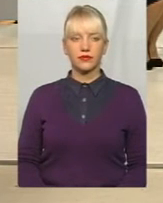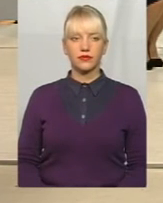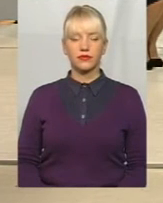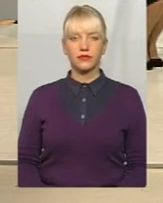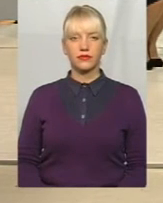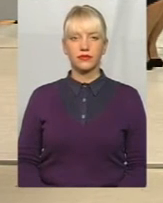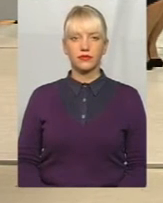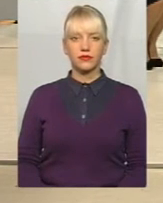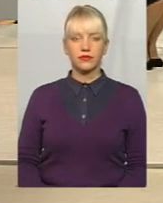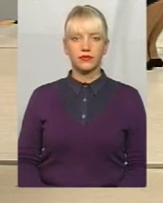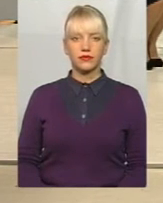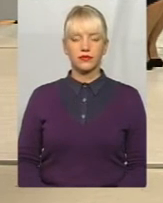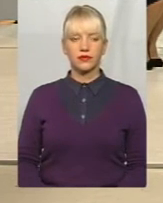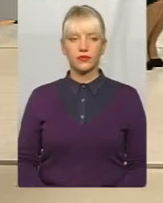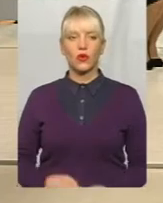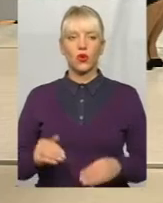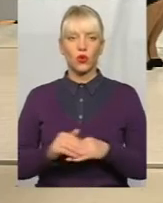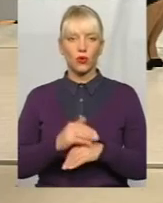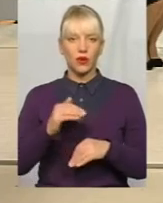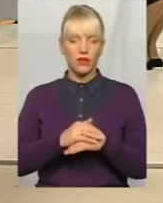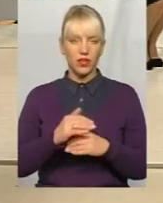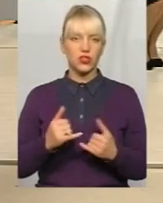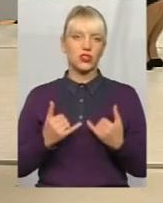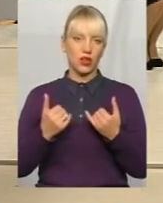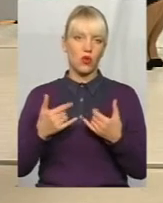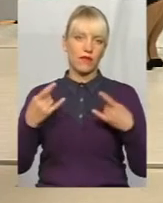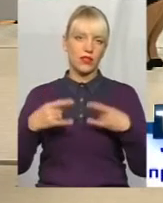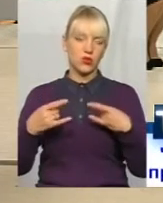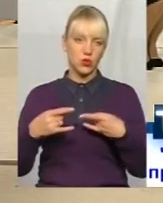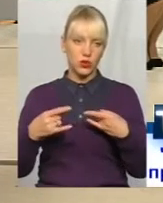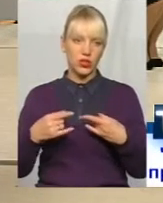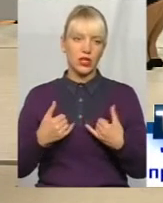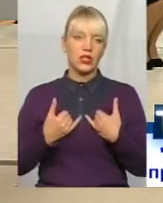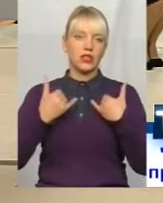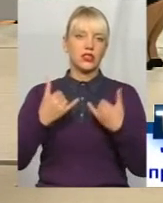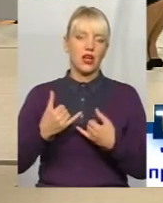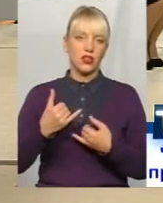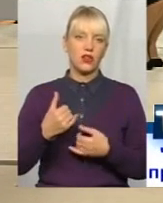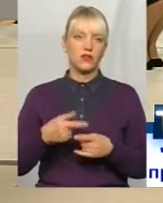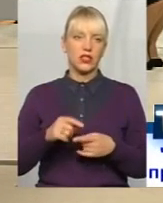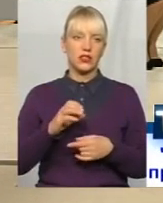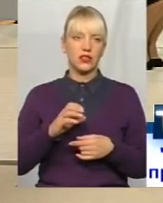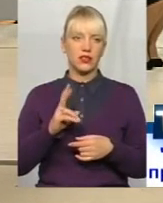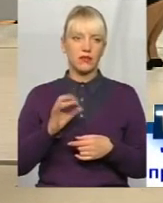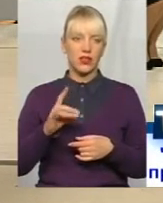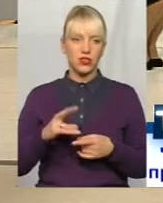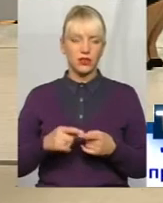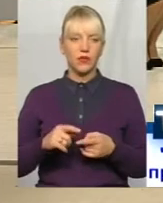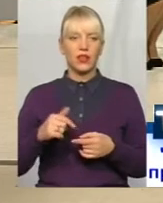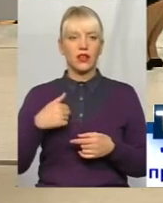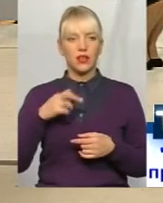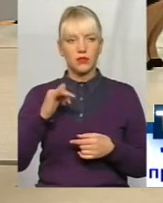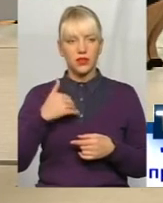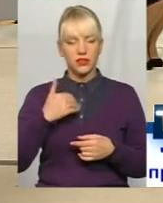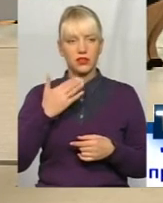Добрий вечір, слухаємо вас. Добрий вечір, шановна студія. Добрий вечір. Шановна пані Кнець, я хотів би вам